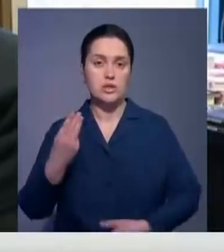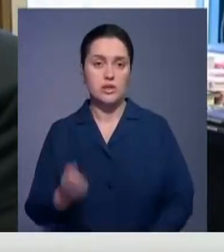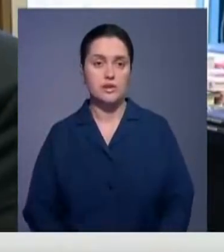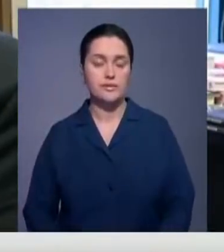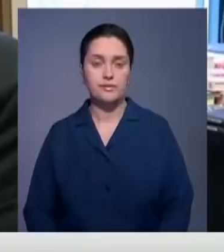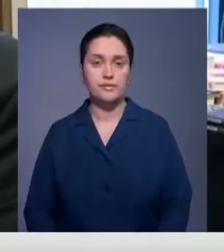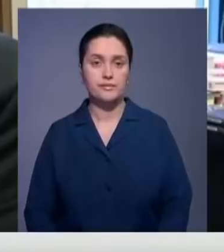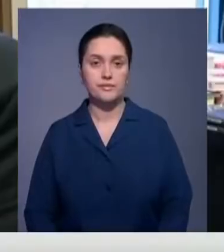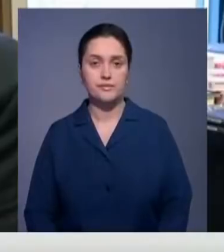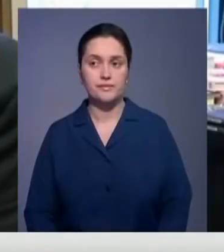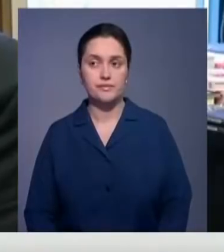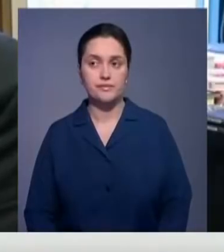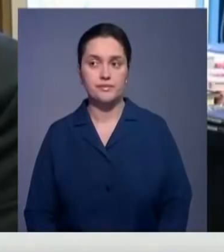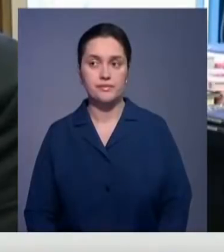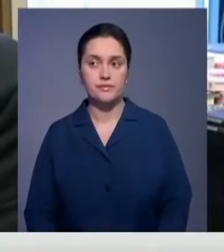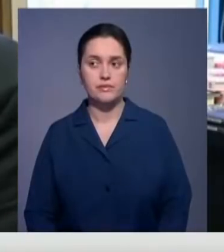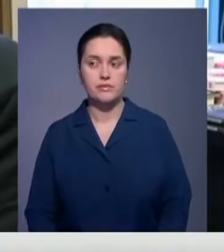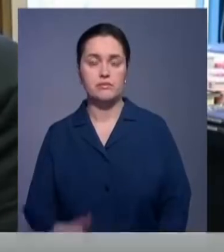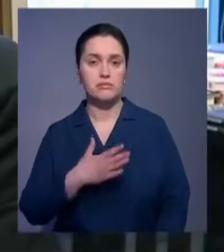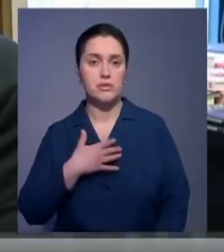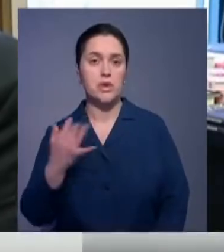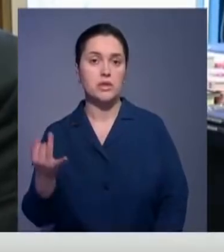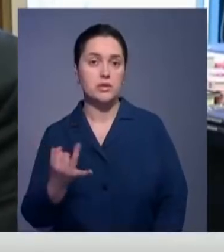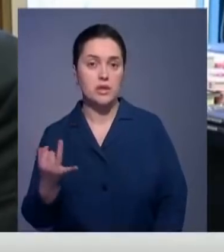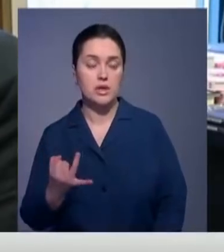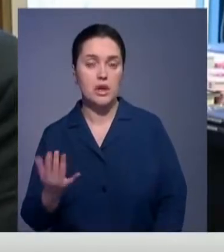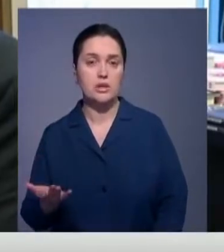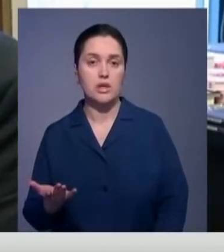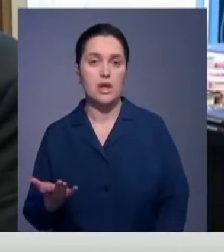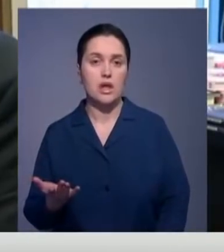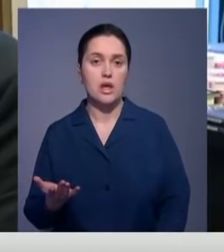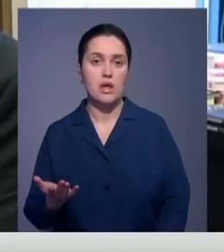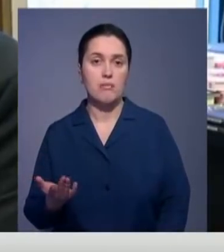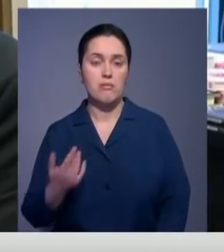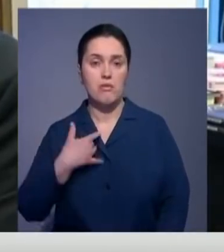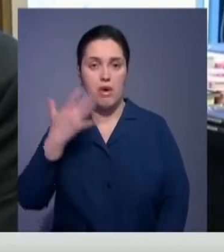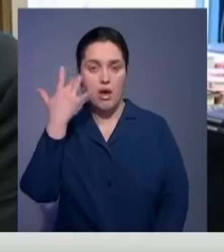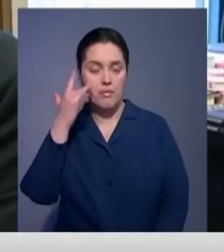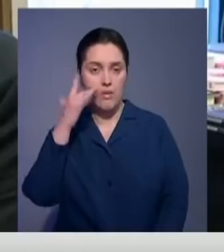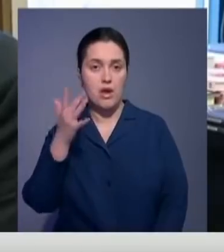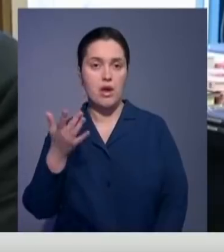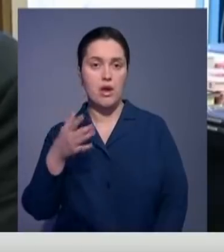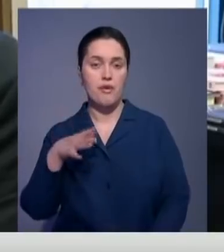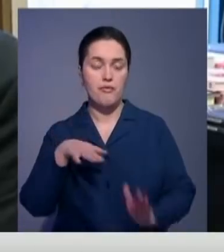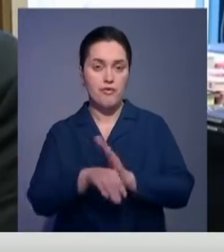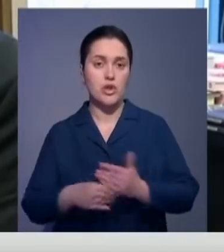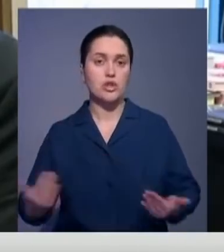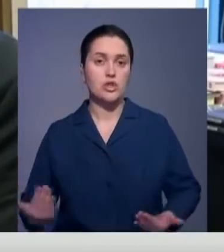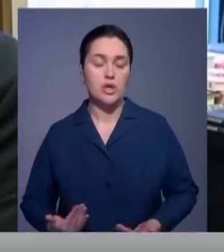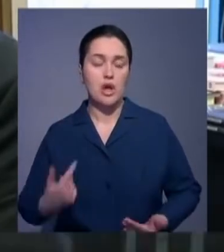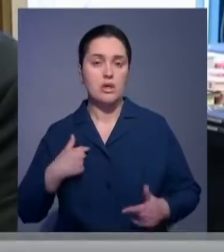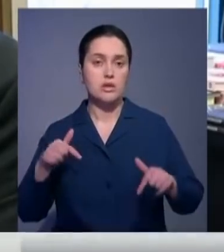интересно, и я прижился очень органически в американскую жизнь. Я здесь